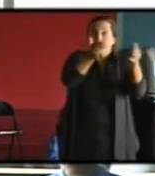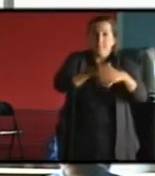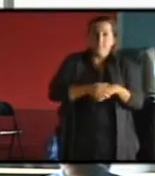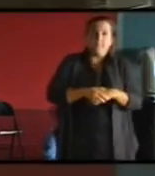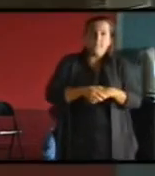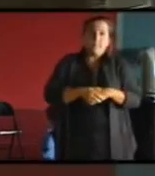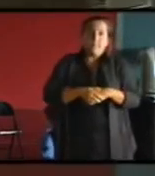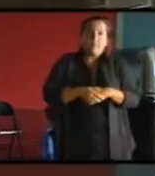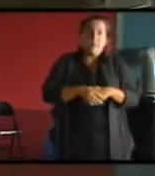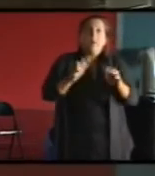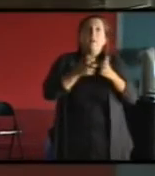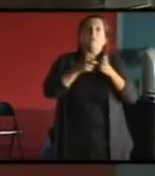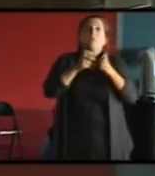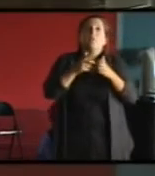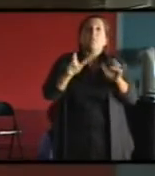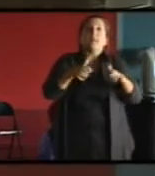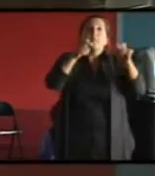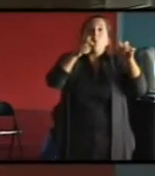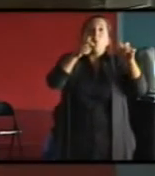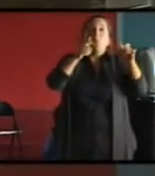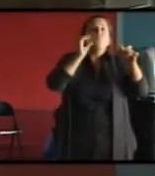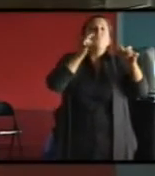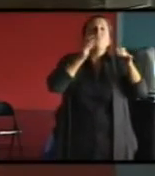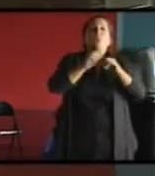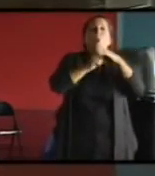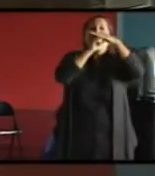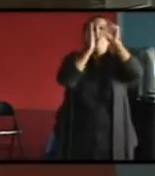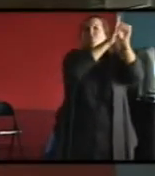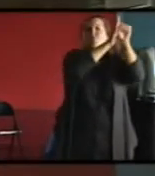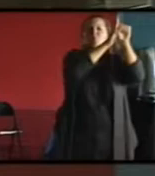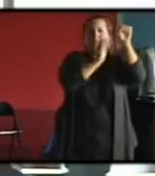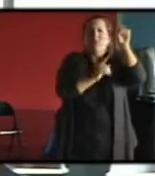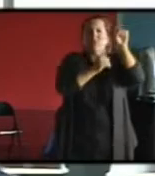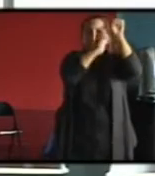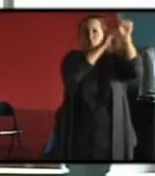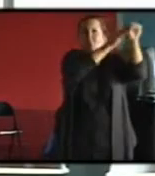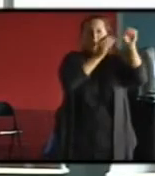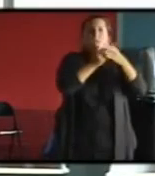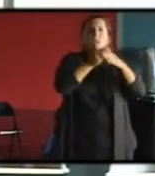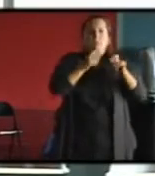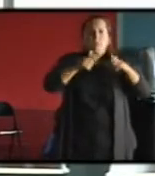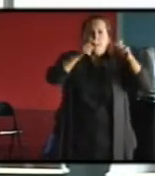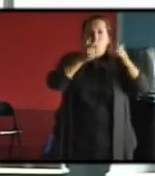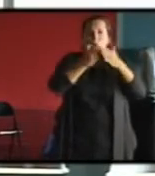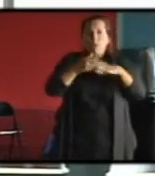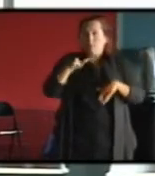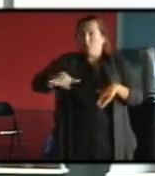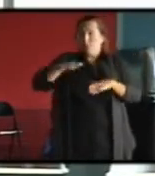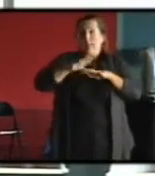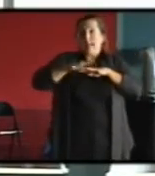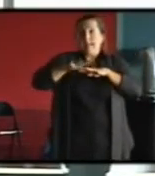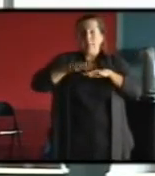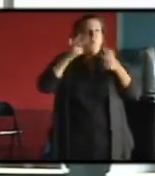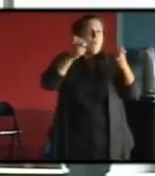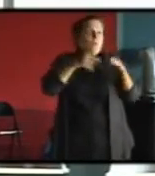Voilà. On a un bâtiment, par exemple, ici, qui est un petit bâtiment, on le voit en haut à gauche, qui était un bâtiment que les habitants du quartier avaient demandé de